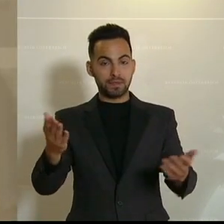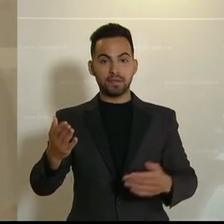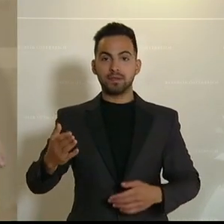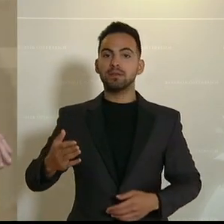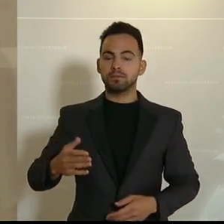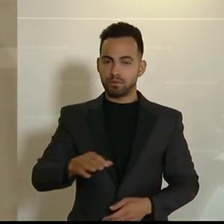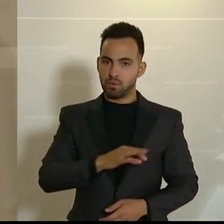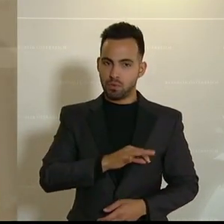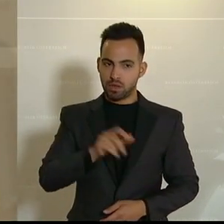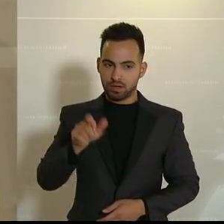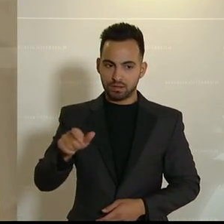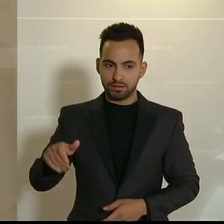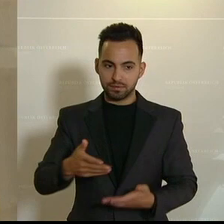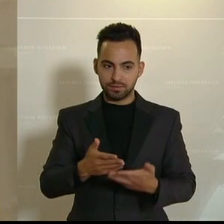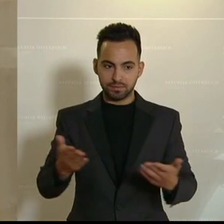Kollegen.